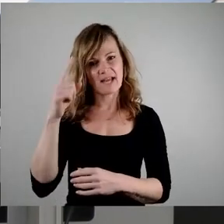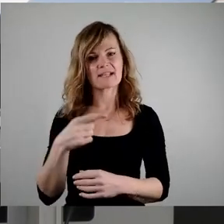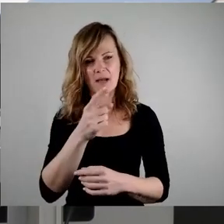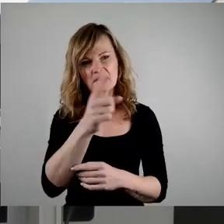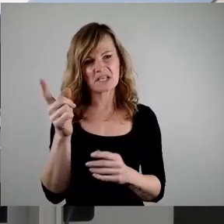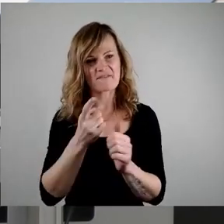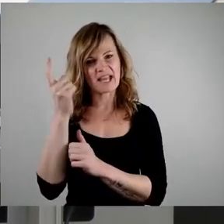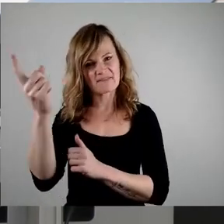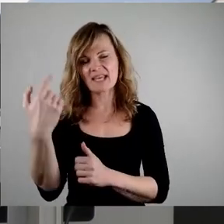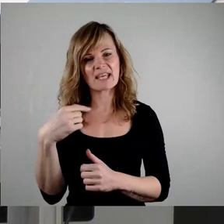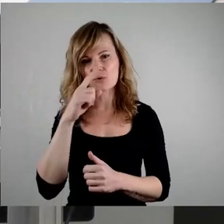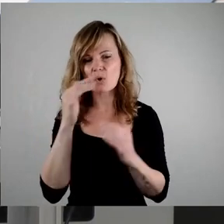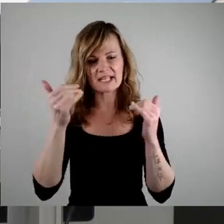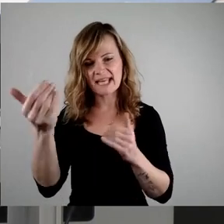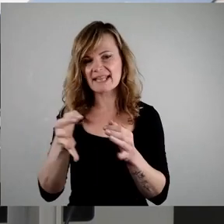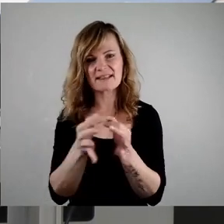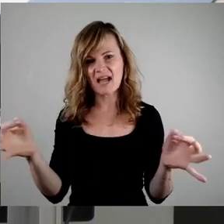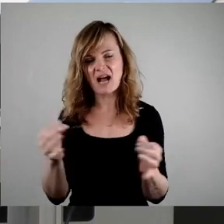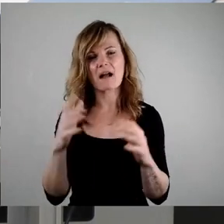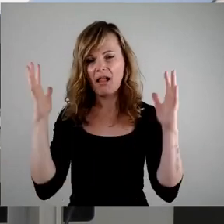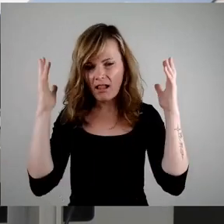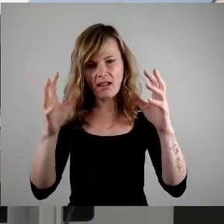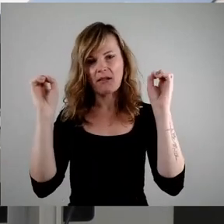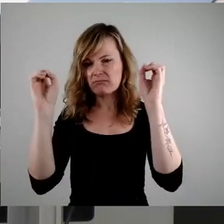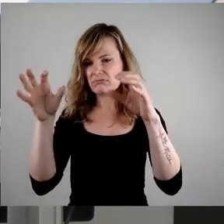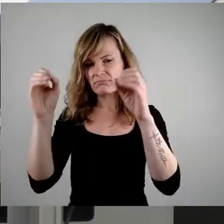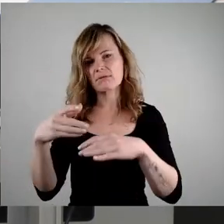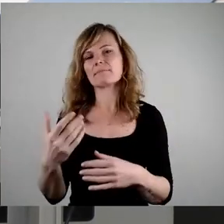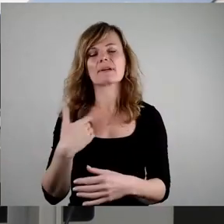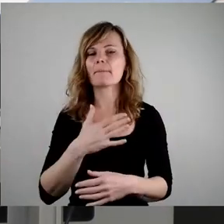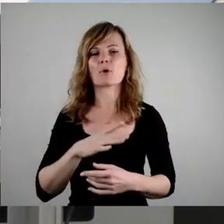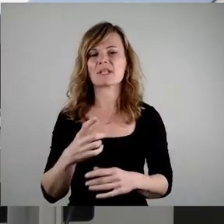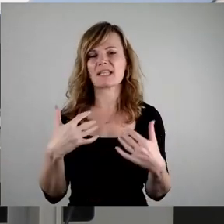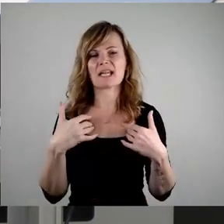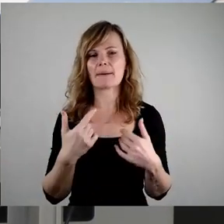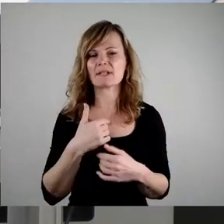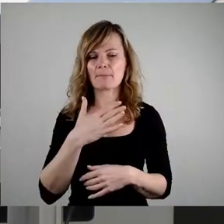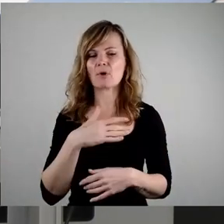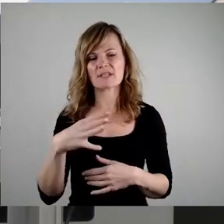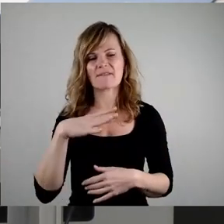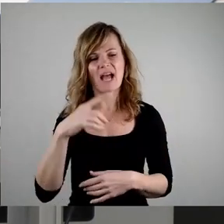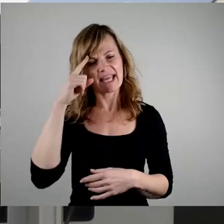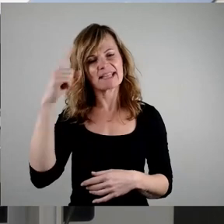weg, weil ihr nur jeden Tag vollgeholzt wird mit Sachen. Das möchte ich nicht haben, ich möchte frei denken.